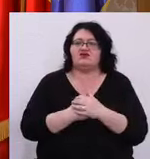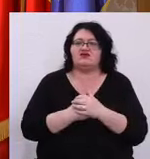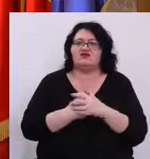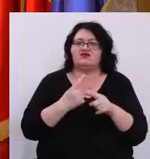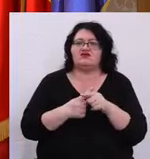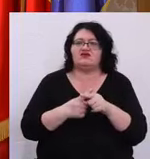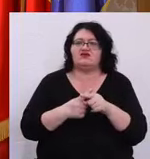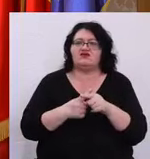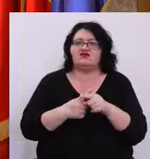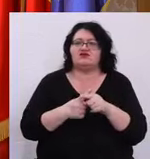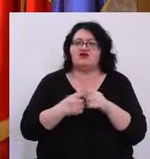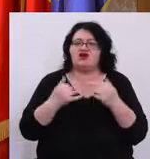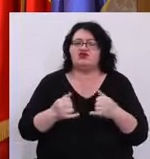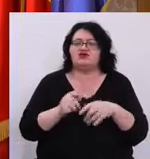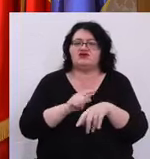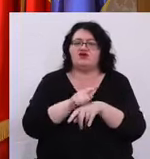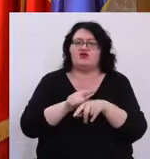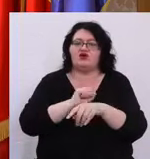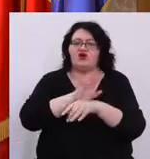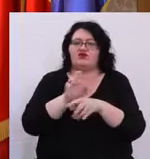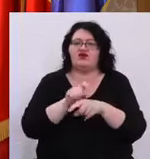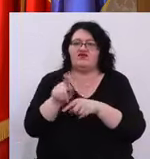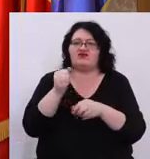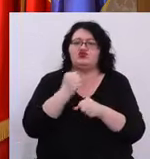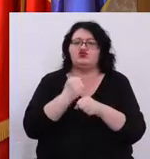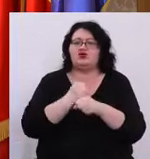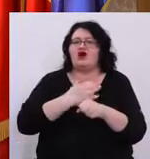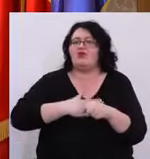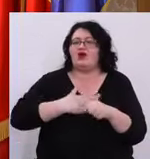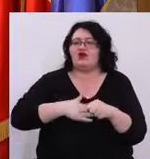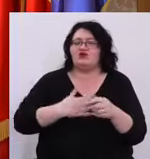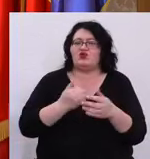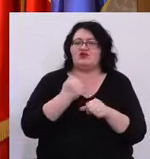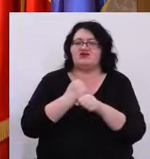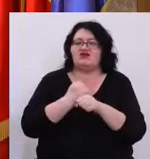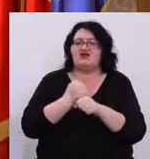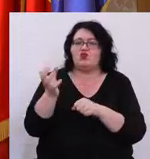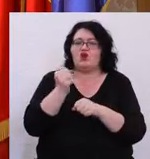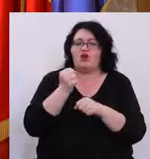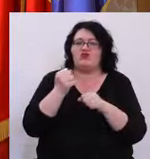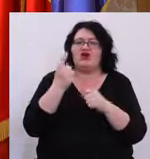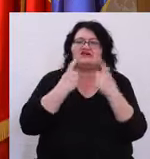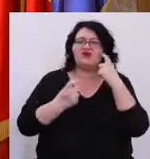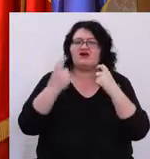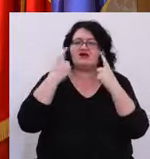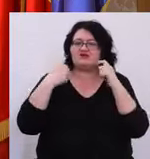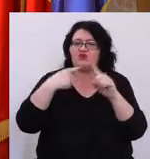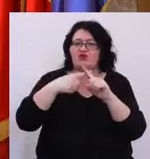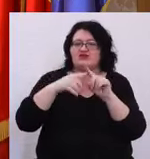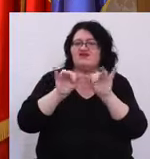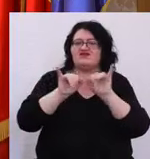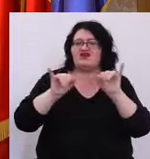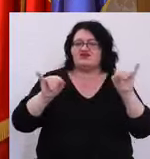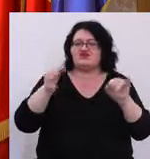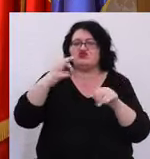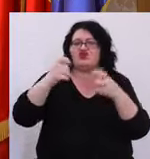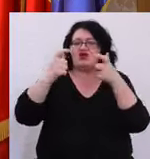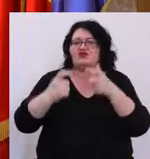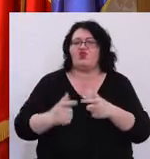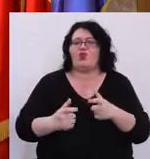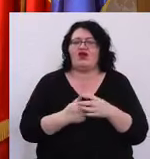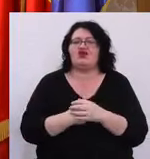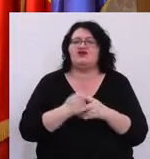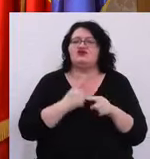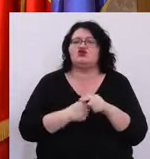inclusiv în această pandemie Și am vrea să luăm aceste experiențe pozitive și să le extindem și în alte domenii